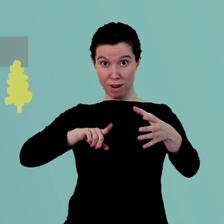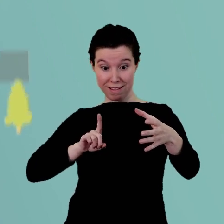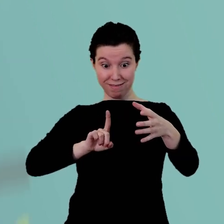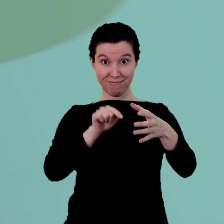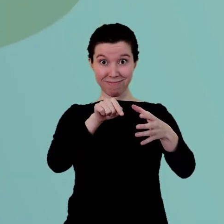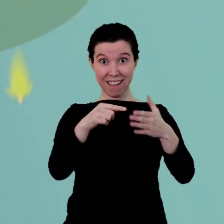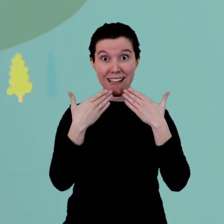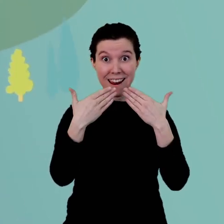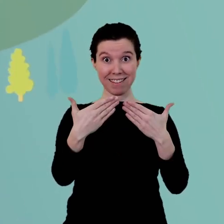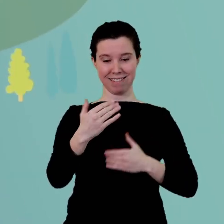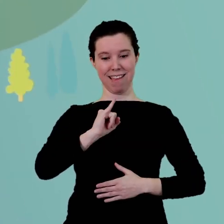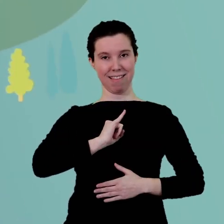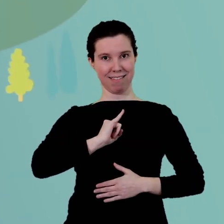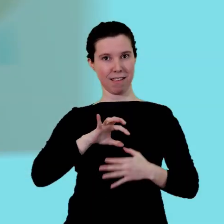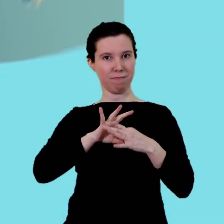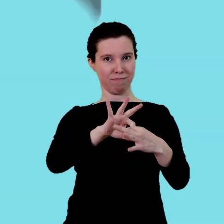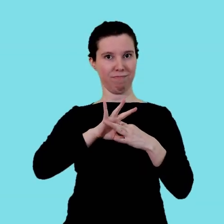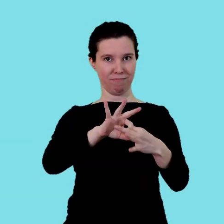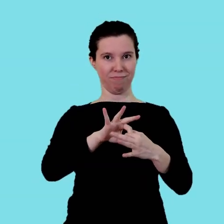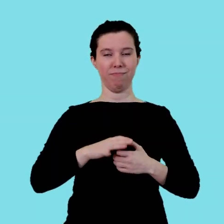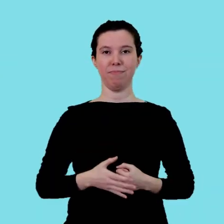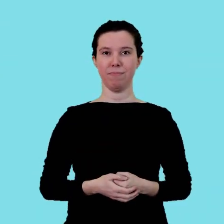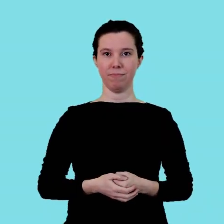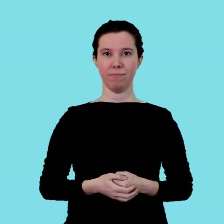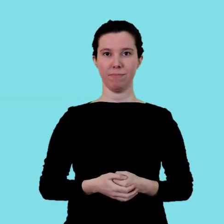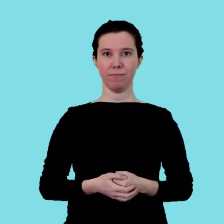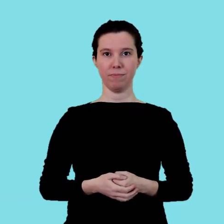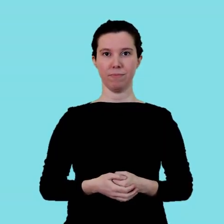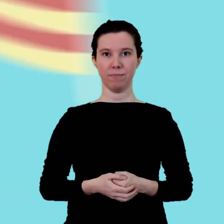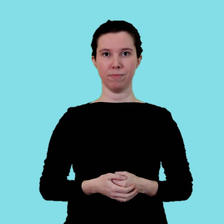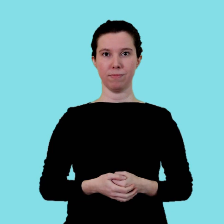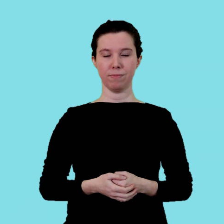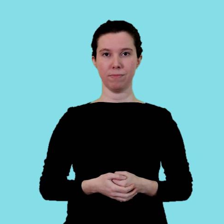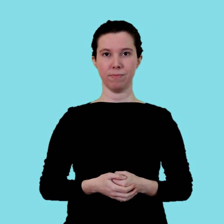és el que defineix qui som i com som.